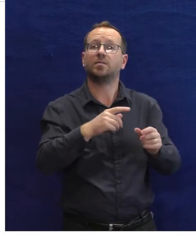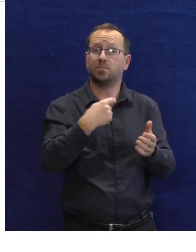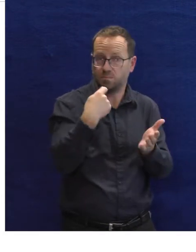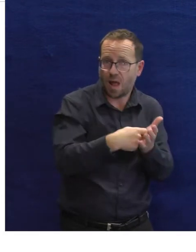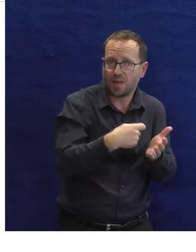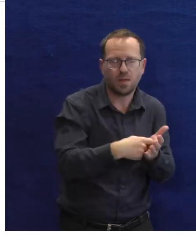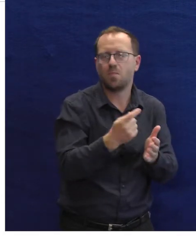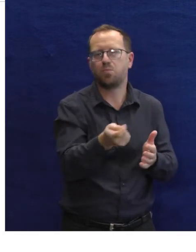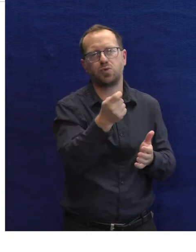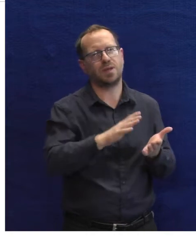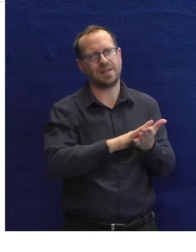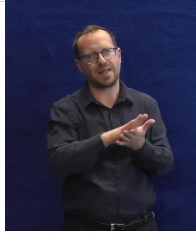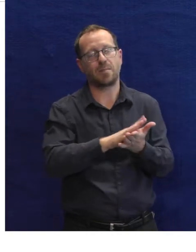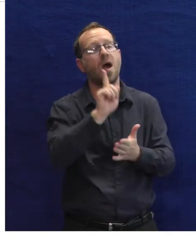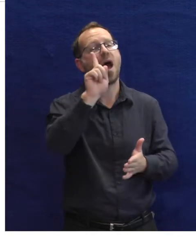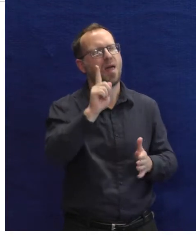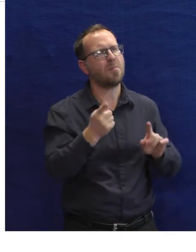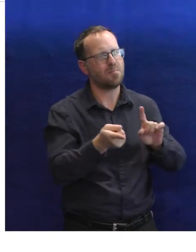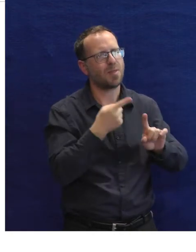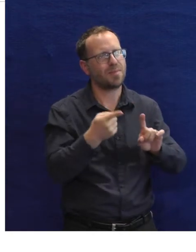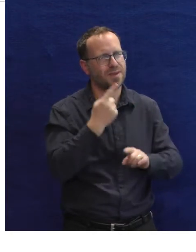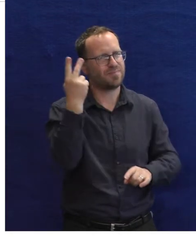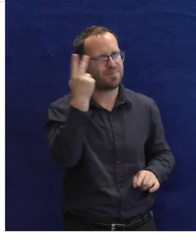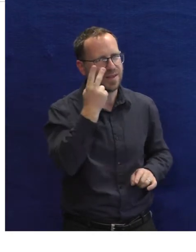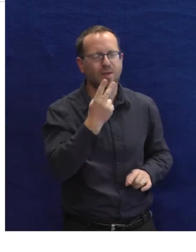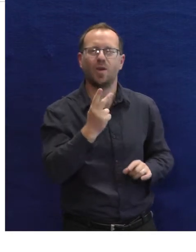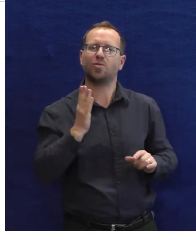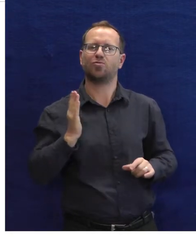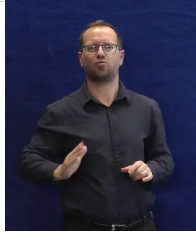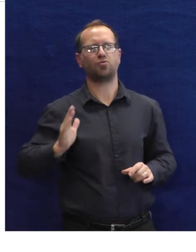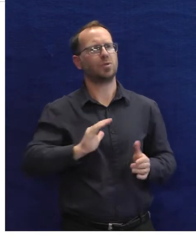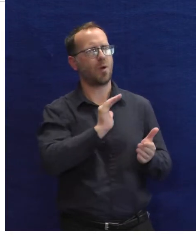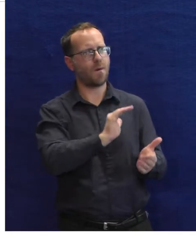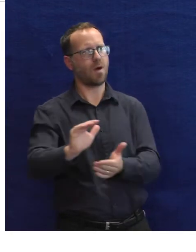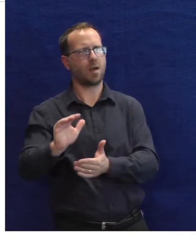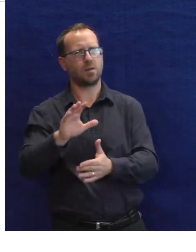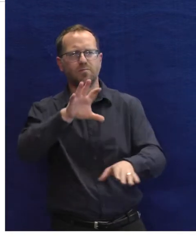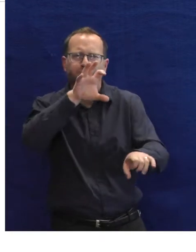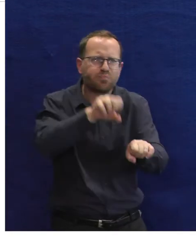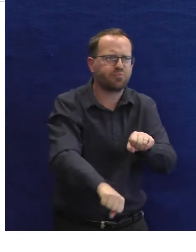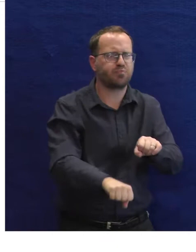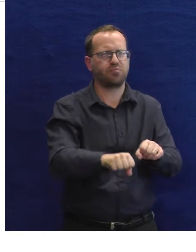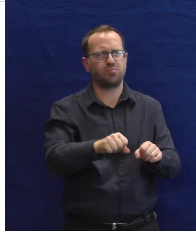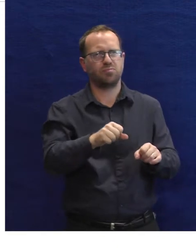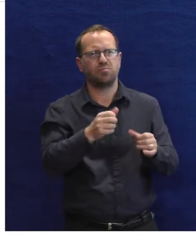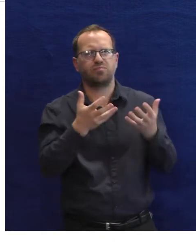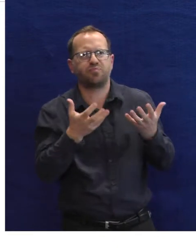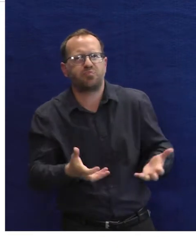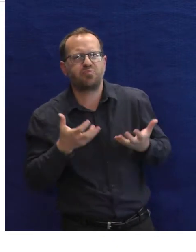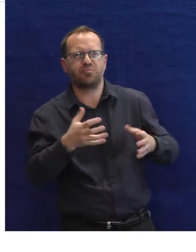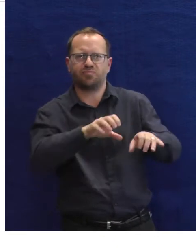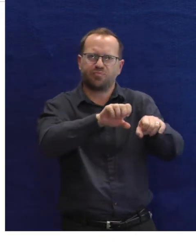nebo výpůjčku pomůcek nespoplatňovali. Jediné, co po výpůjčiteli chceme, aby se k ním dobře choval,